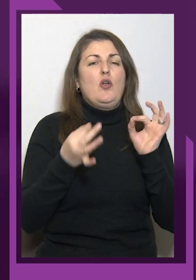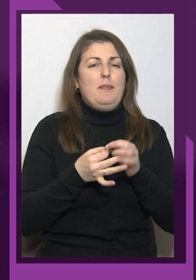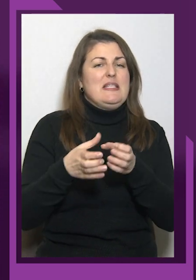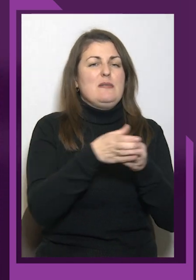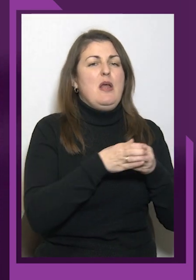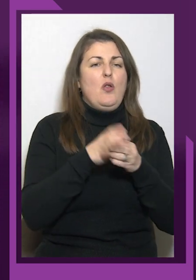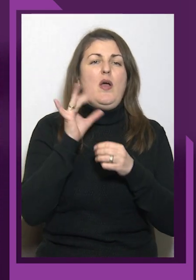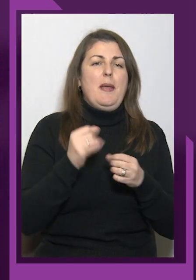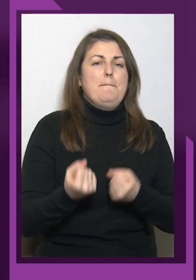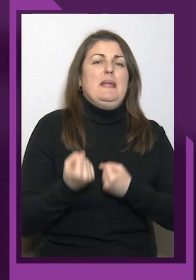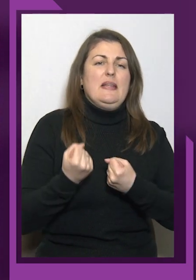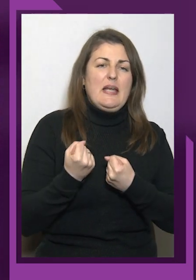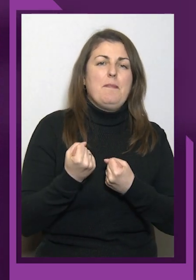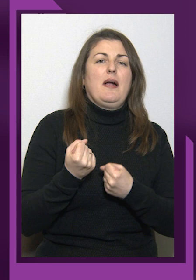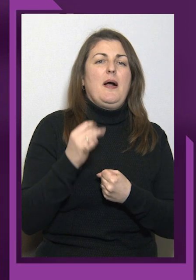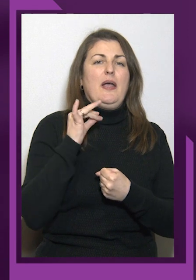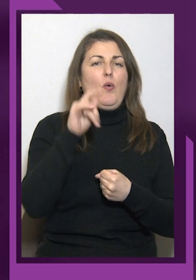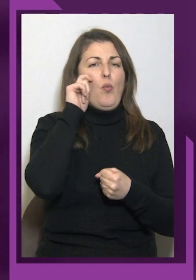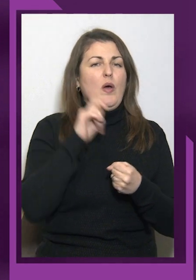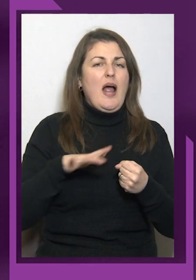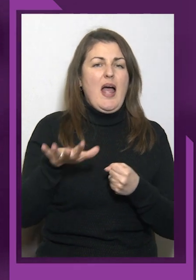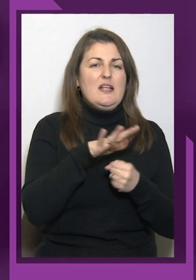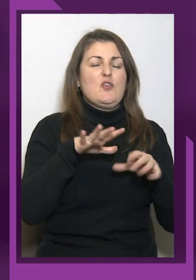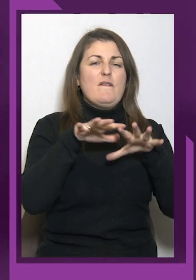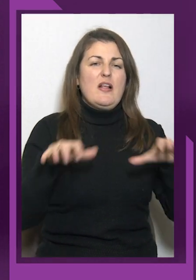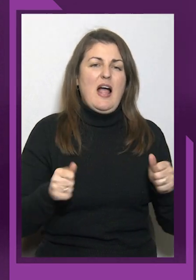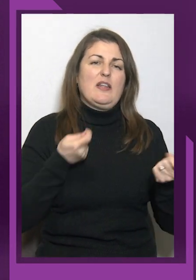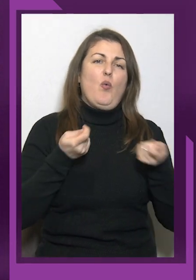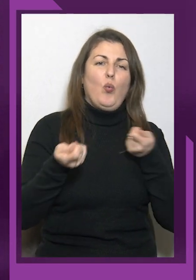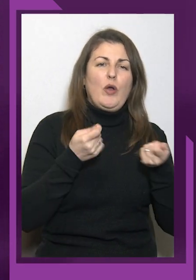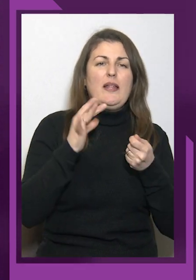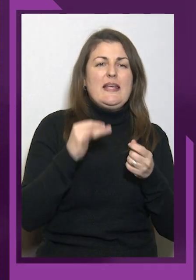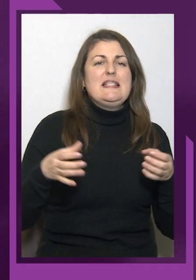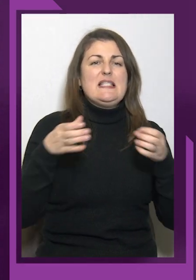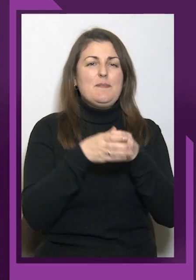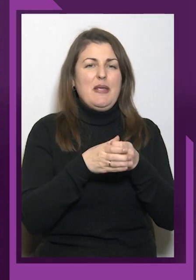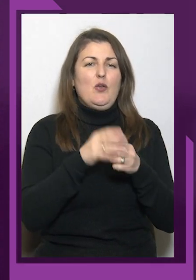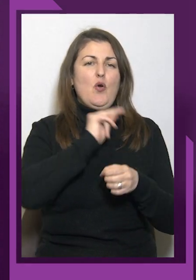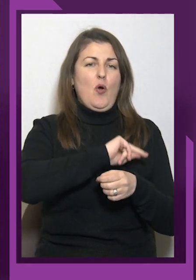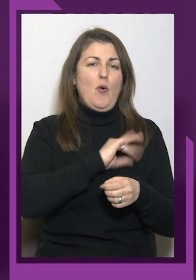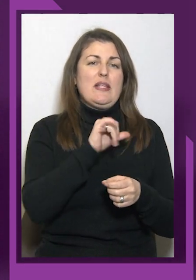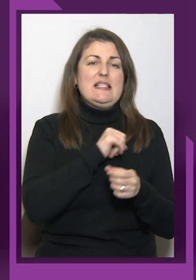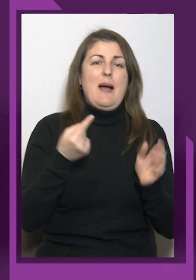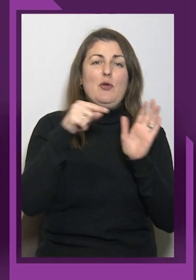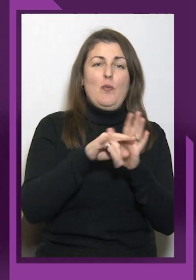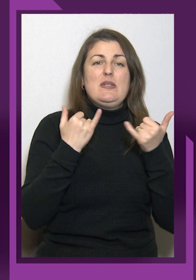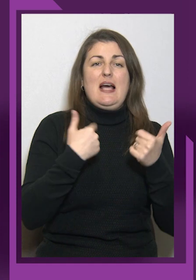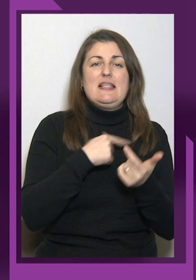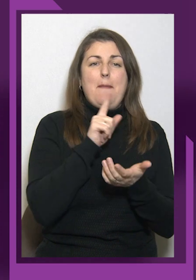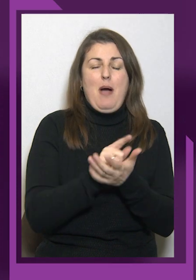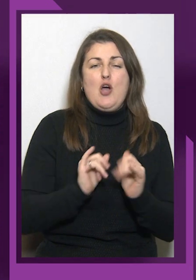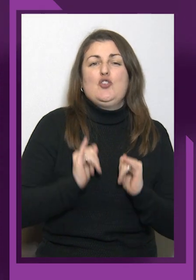влади, і уряду, і спільної роботи. І саме тому зараз я маю честь залучити до нашого ефіру Олександра